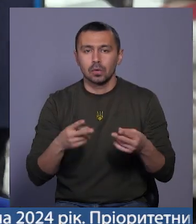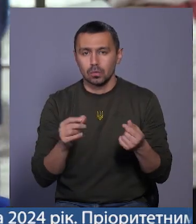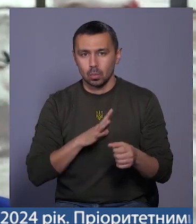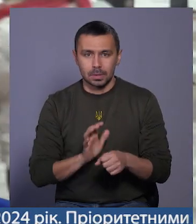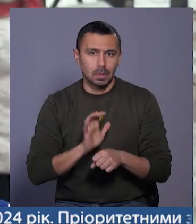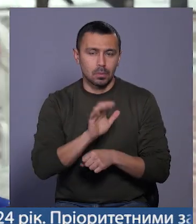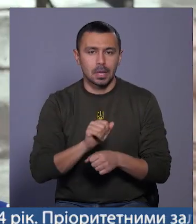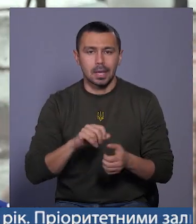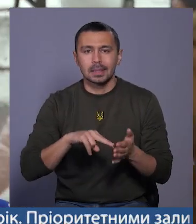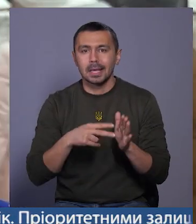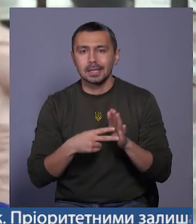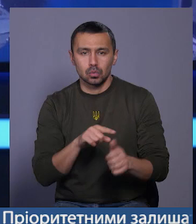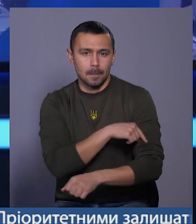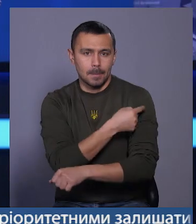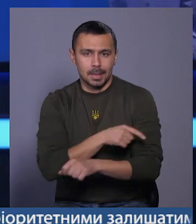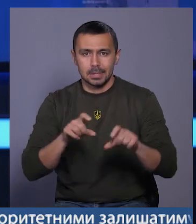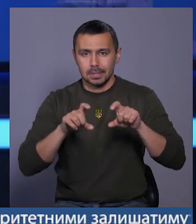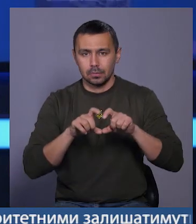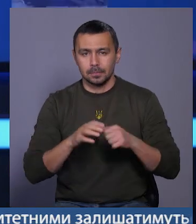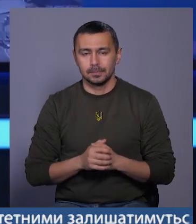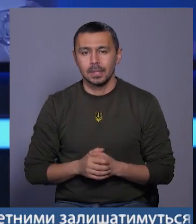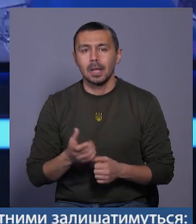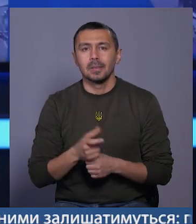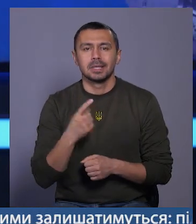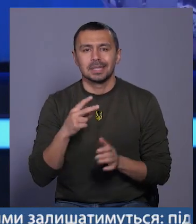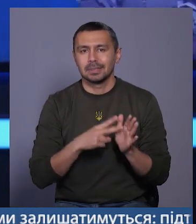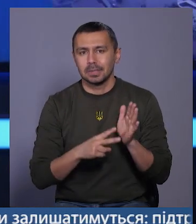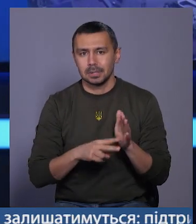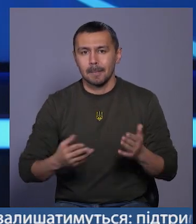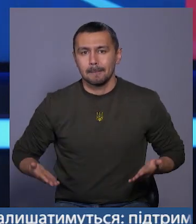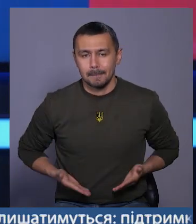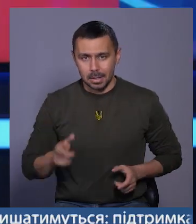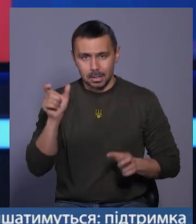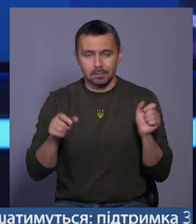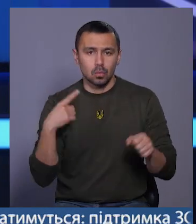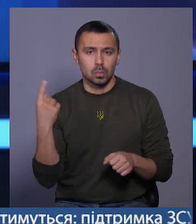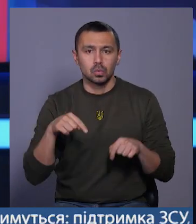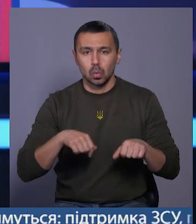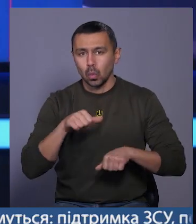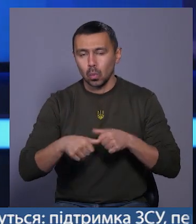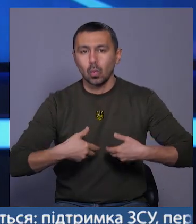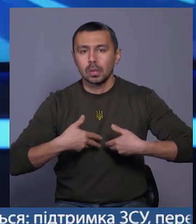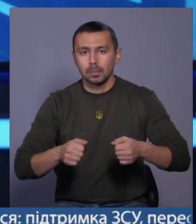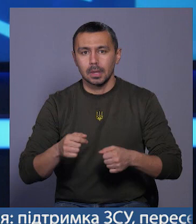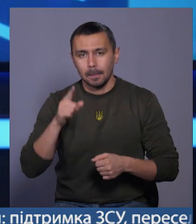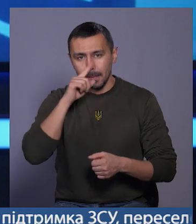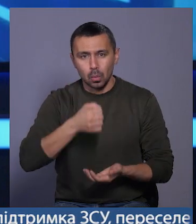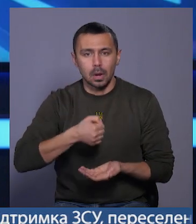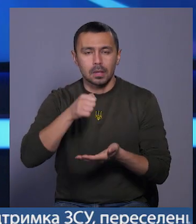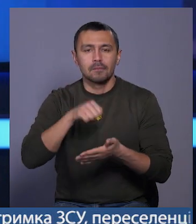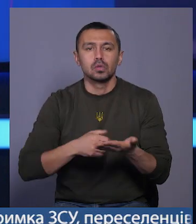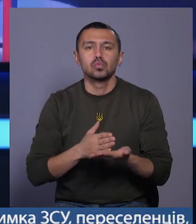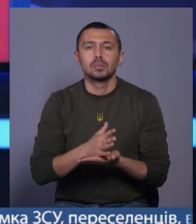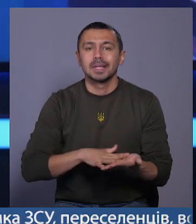були спрямовані на тактичну медицину. Більше 170 мешканців області цьогоріч отримали мікрогранти від